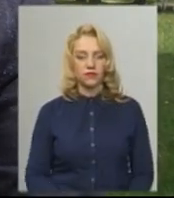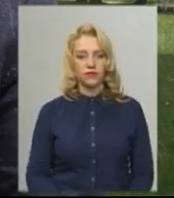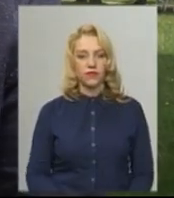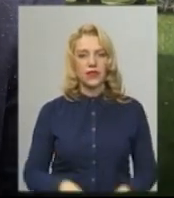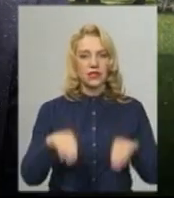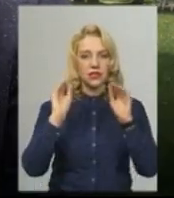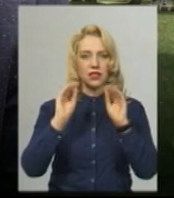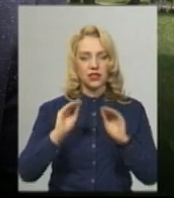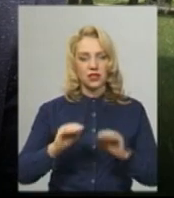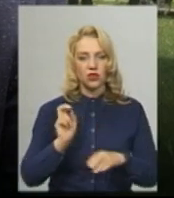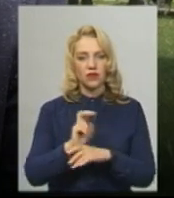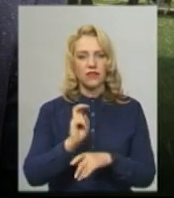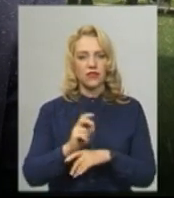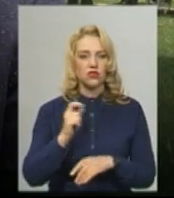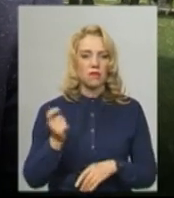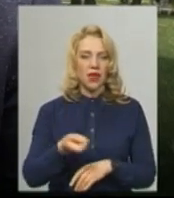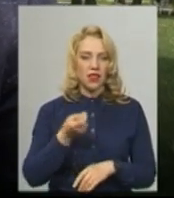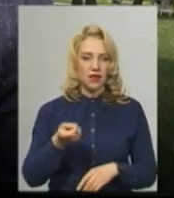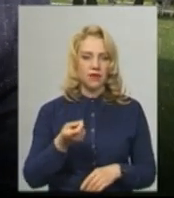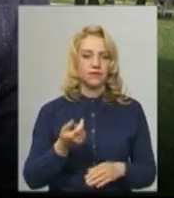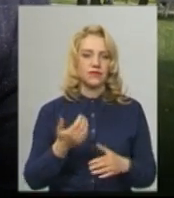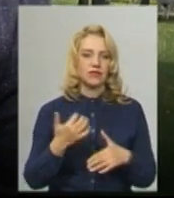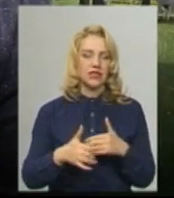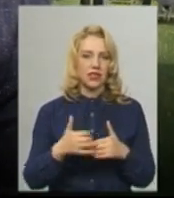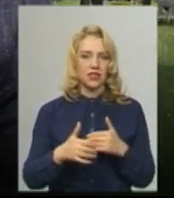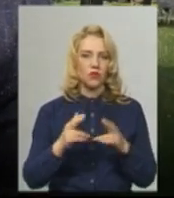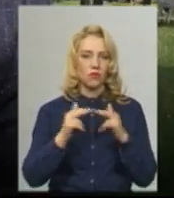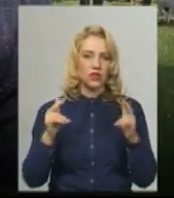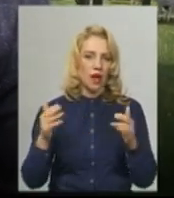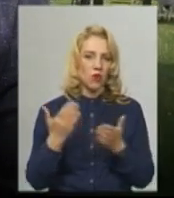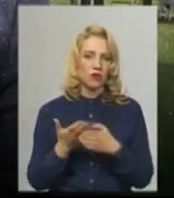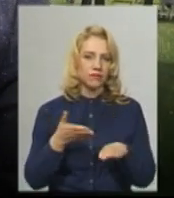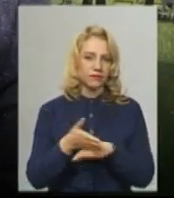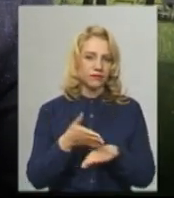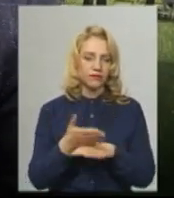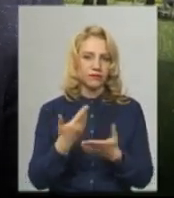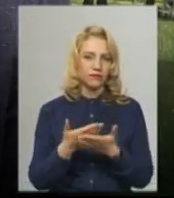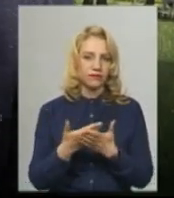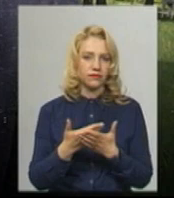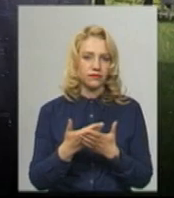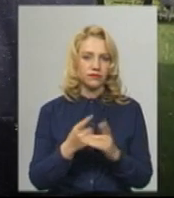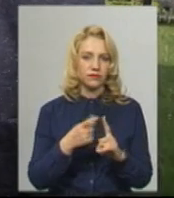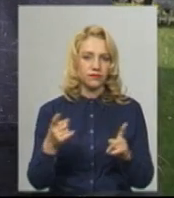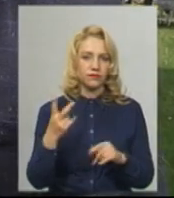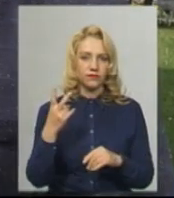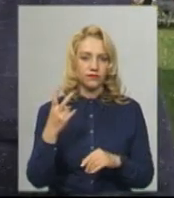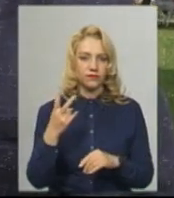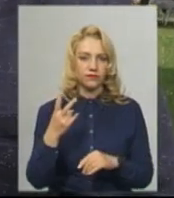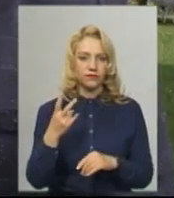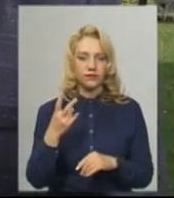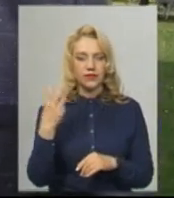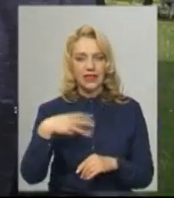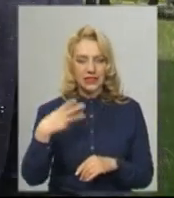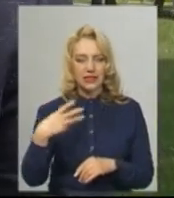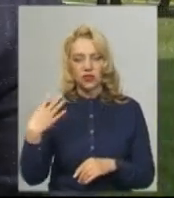Статистика відвідувань дуже мала. А в середньому десь замок сьогодні відвідує протягом дня близько 30-40